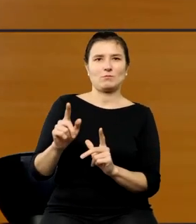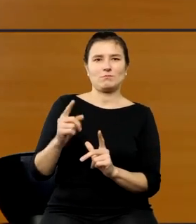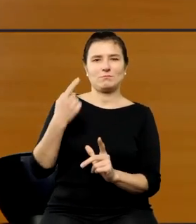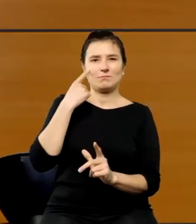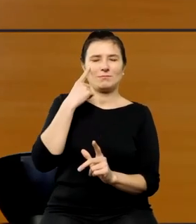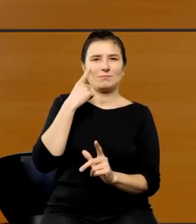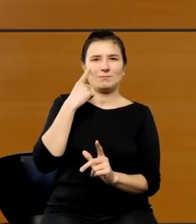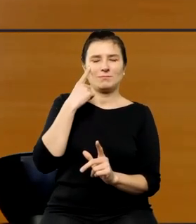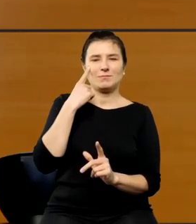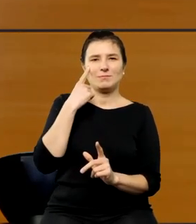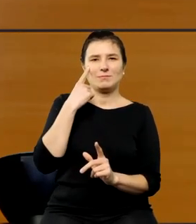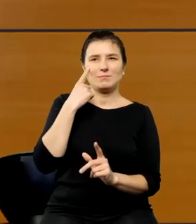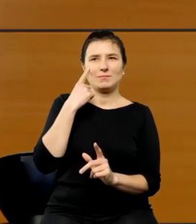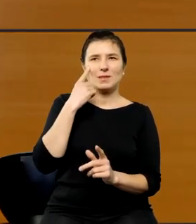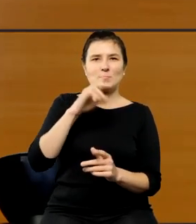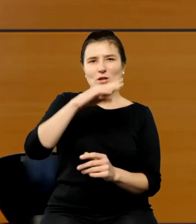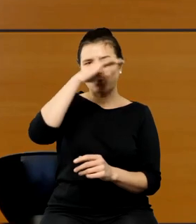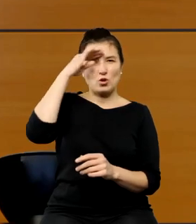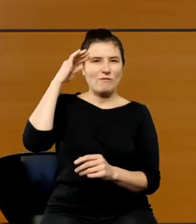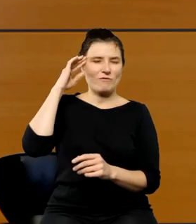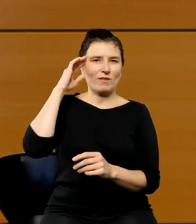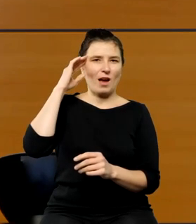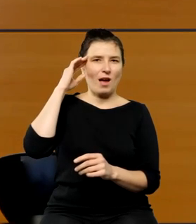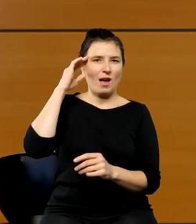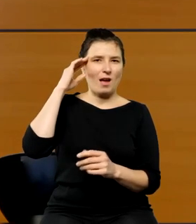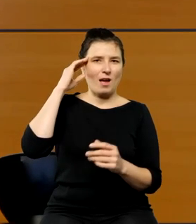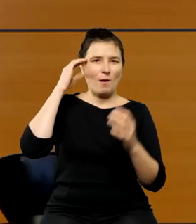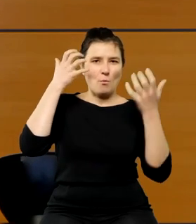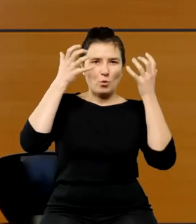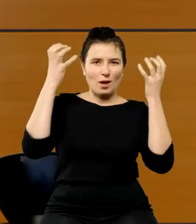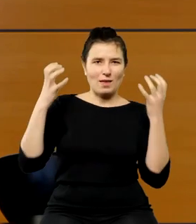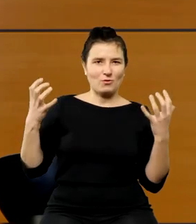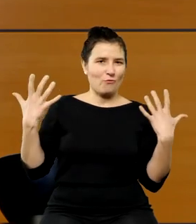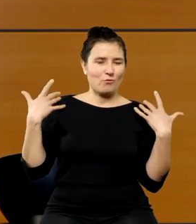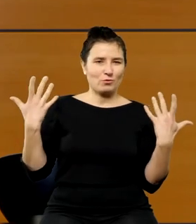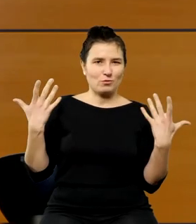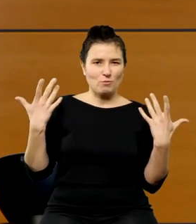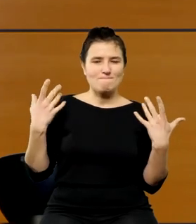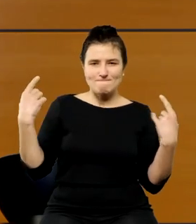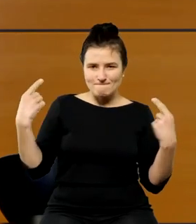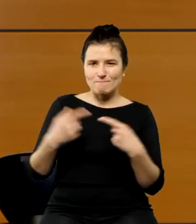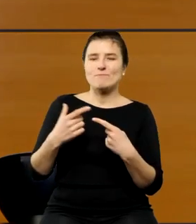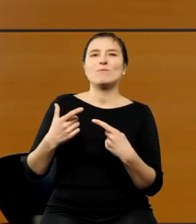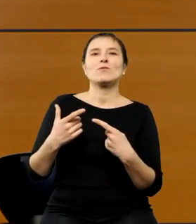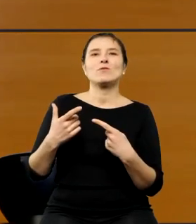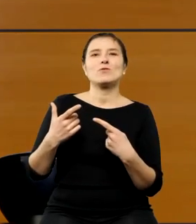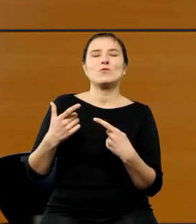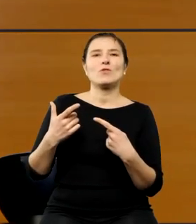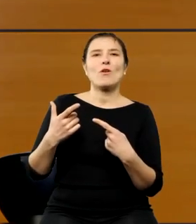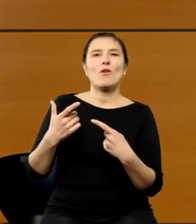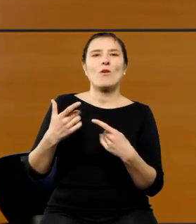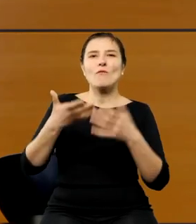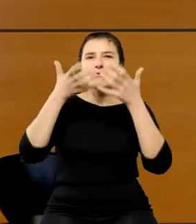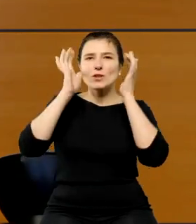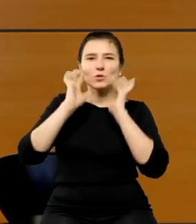jakiś sposób powiedzmy grzywką czy długością czy gęstością włosów fryzurę którą znamy właśnie z tego portretu